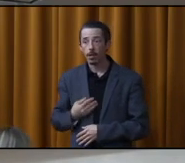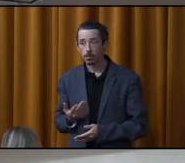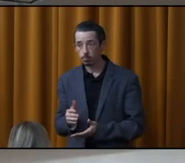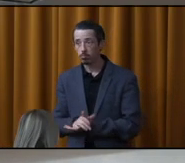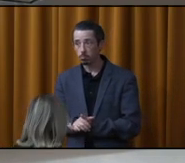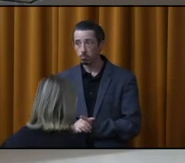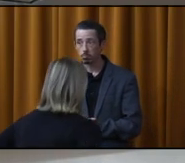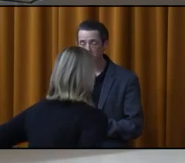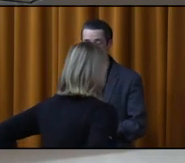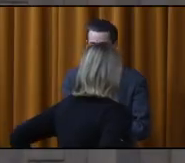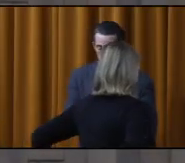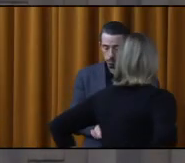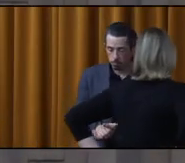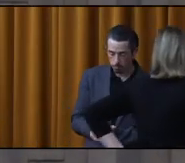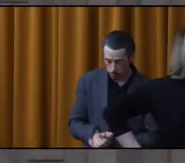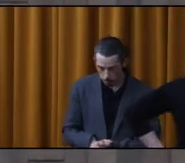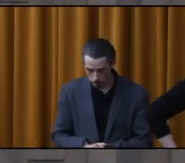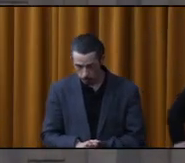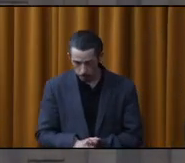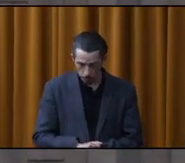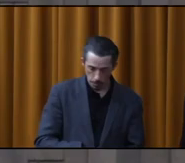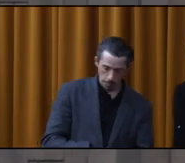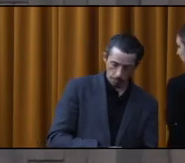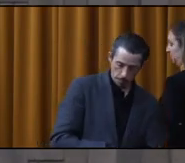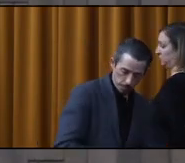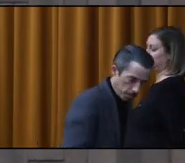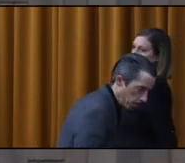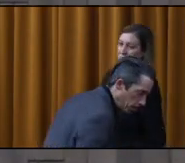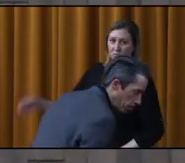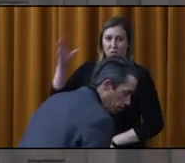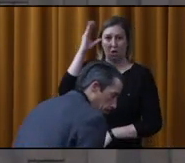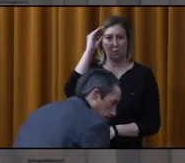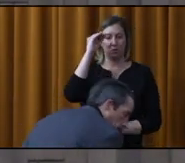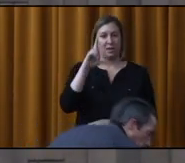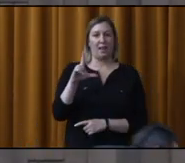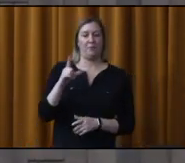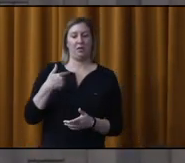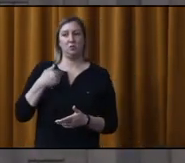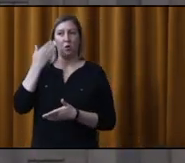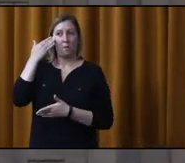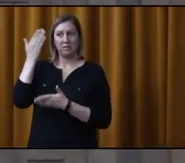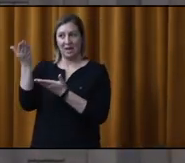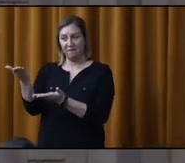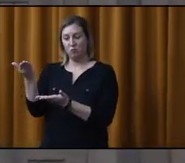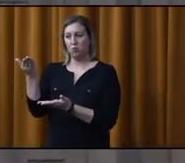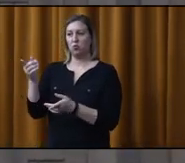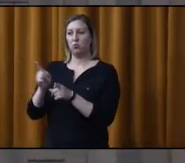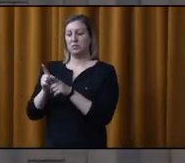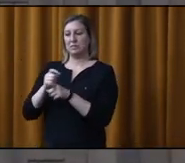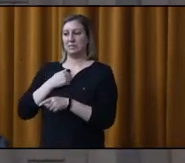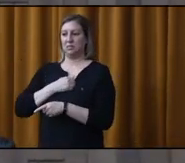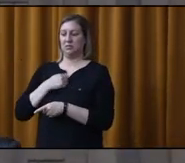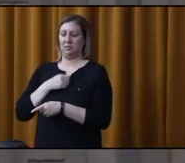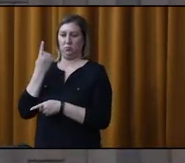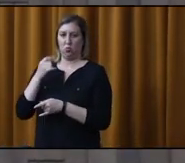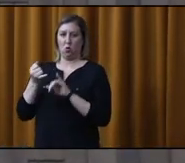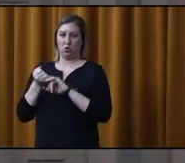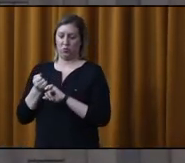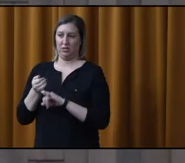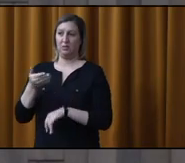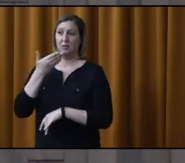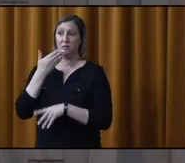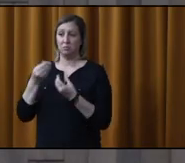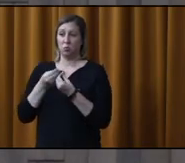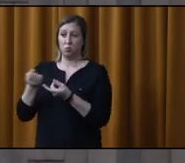M. Lépine, tout d'abord, on pense à vous, puis mes sympathies pour votre conjointe. Écoutez, je vous remercie